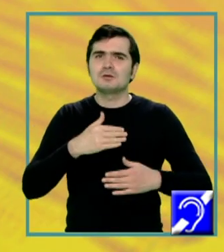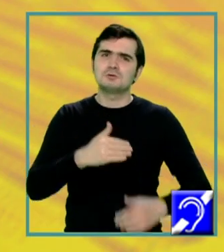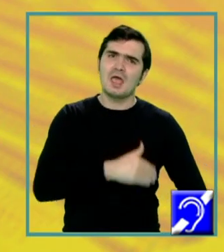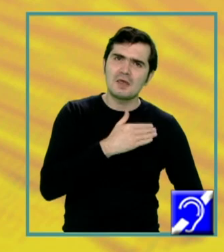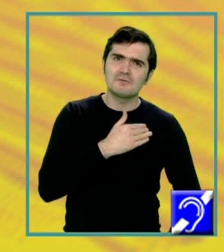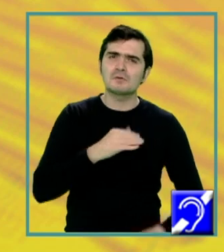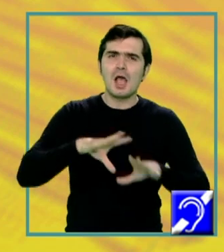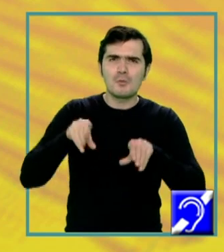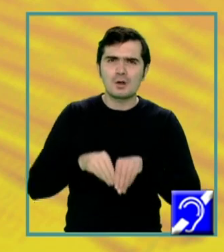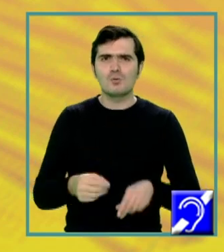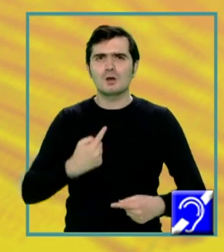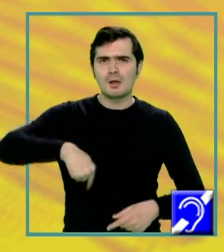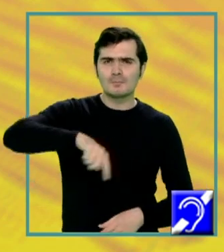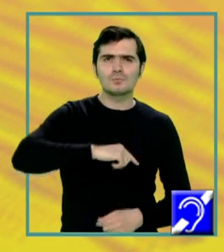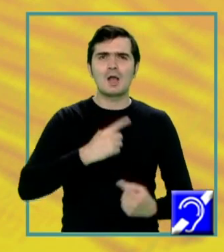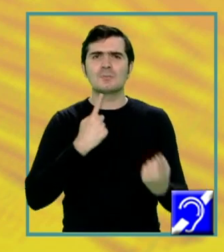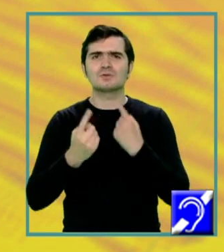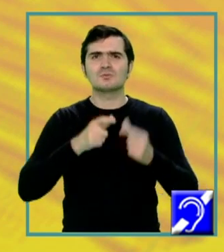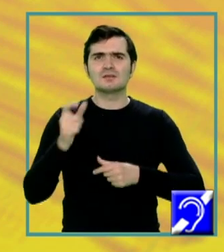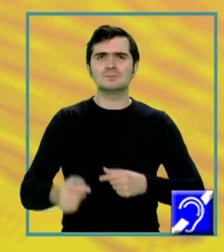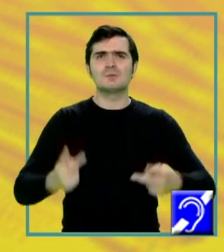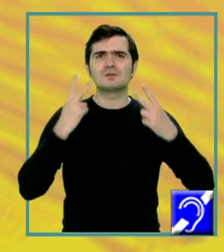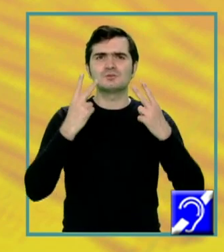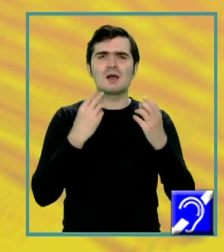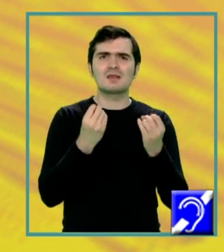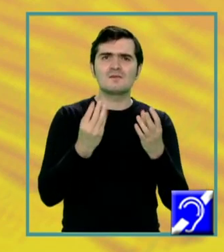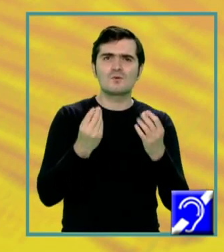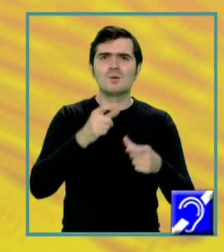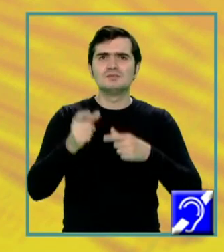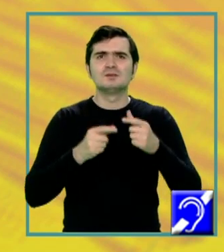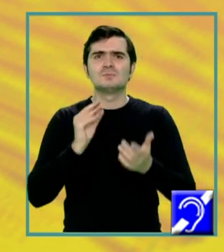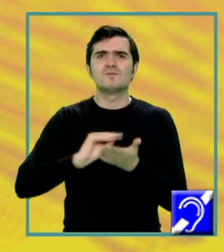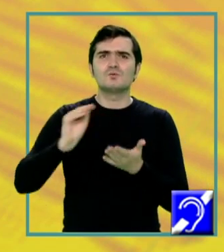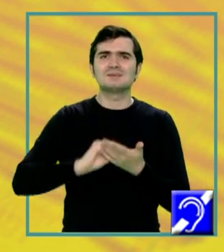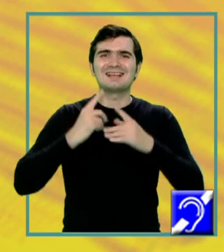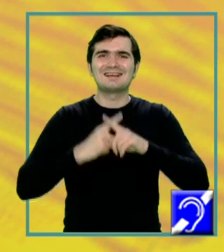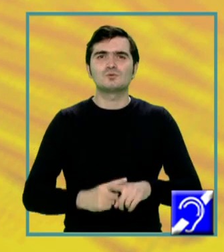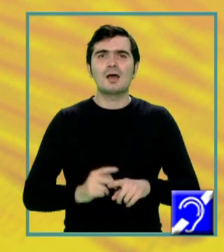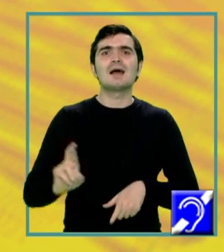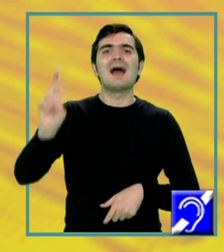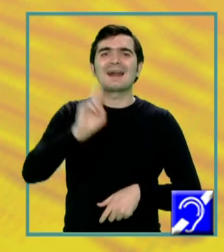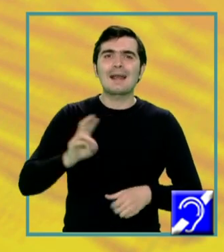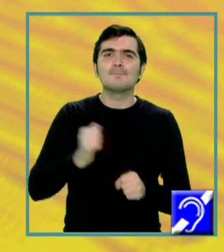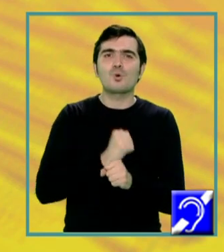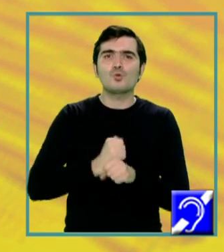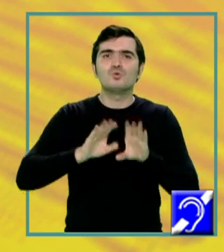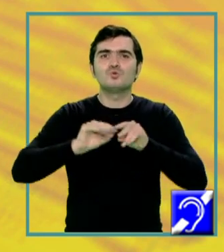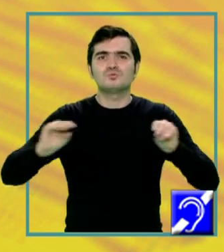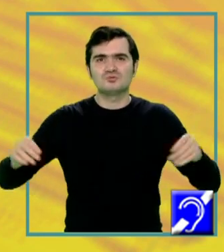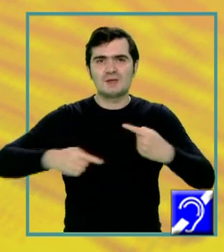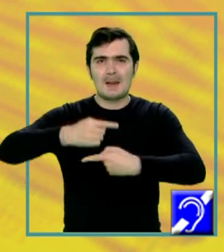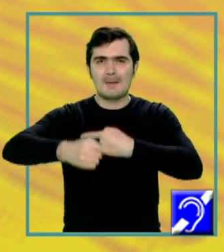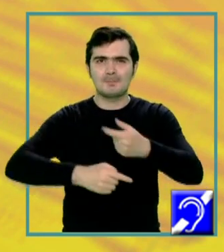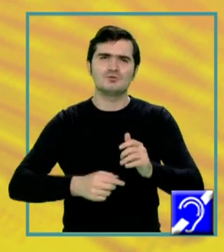împreună astăzi despre principalele noțiuni legate de funcția reproducătoare. Am observat împreună